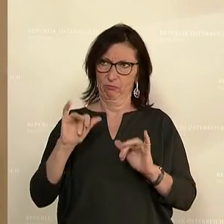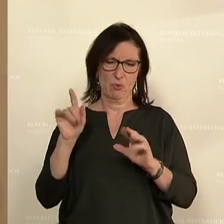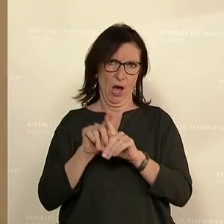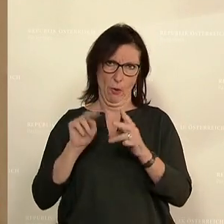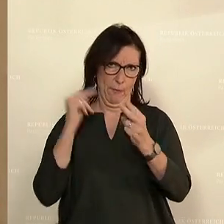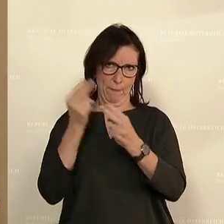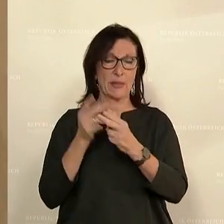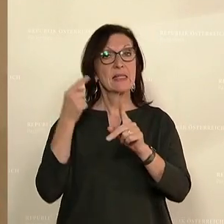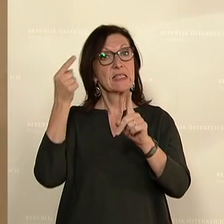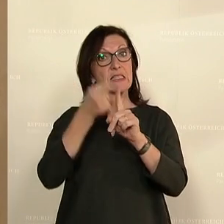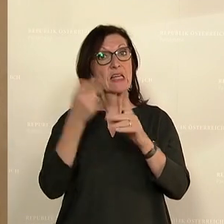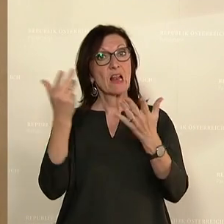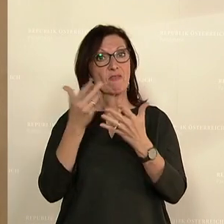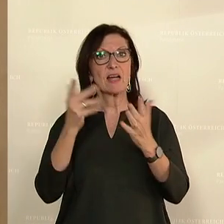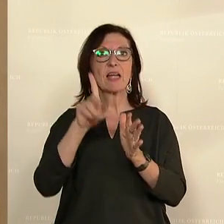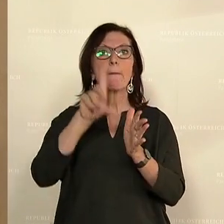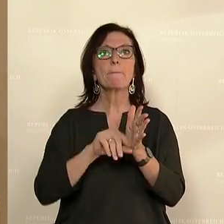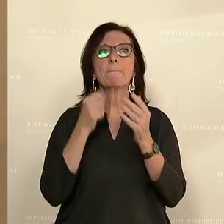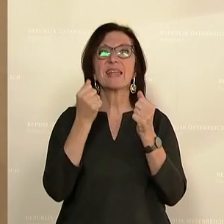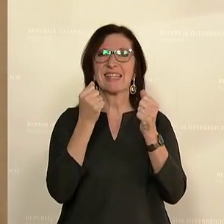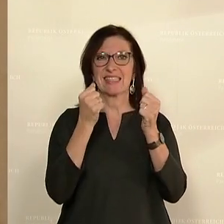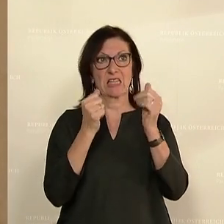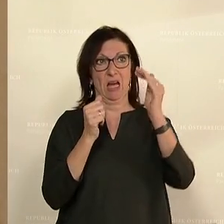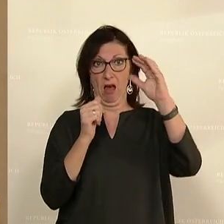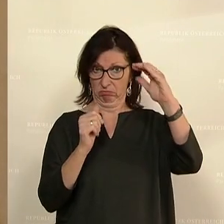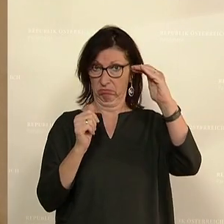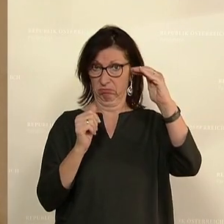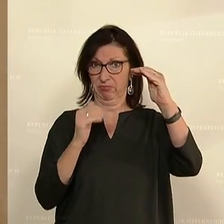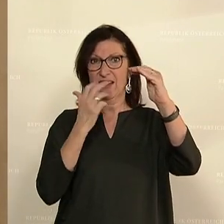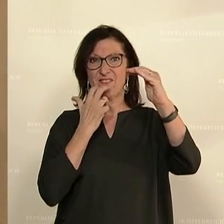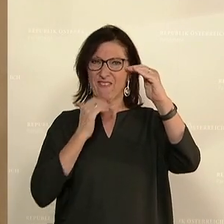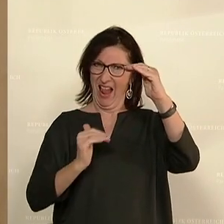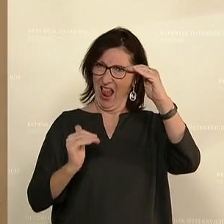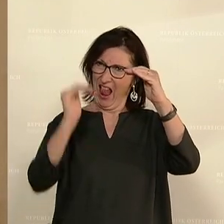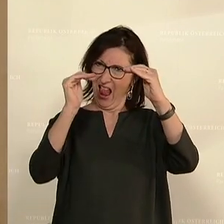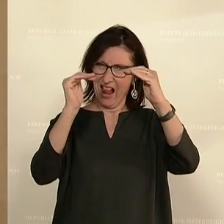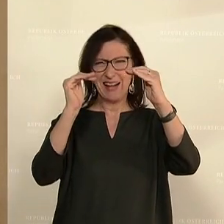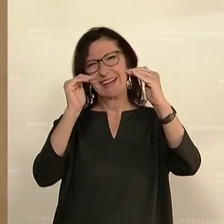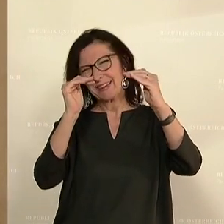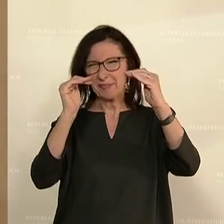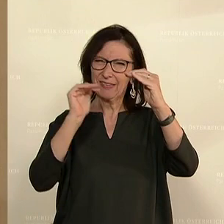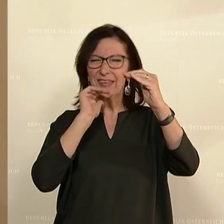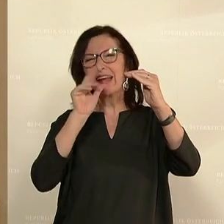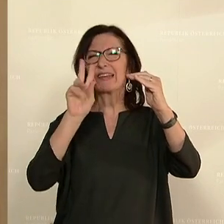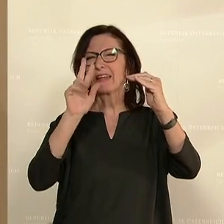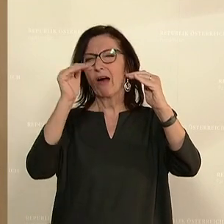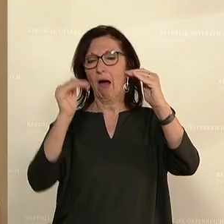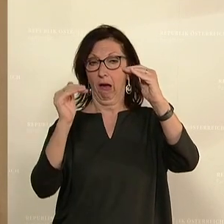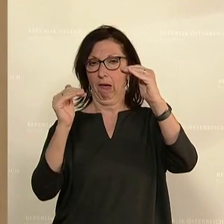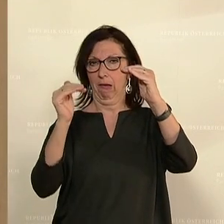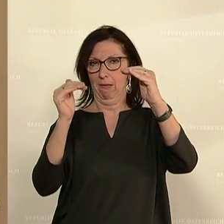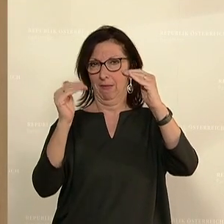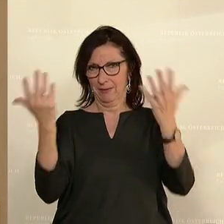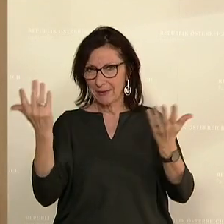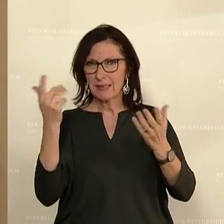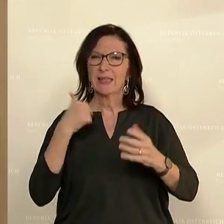es, das Niveau der Mindestsicherung zu erreichen. Das ist es jetzt nicht ganz geworden. Wir sind zwar nah dran und ich habe